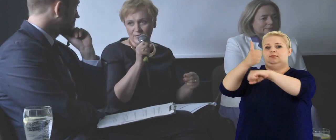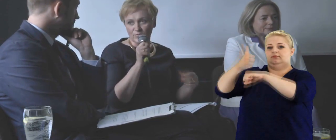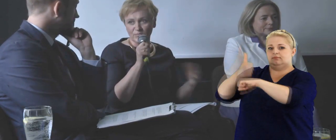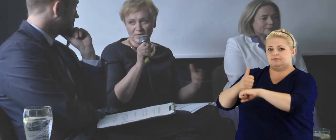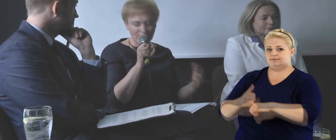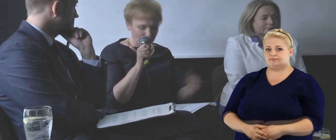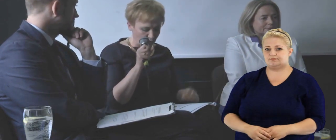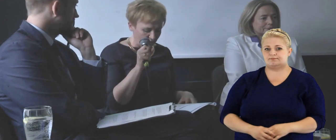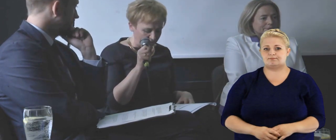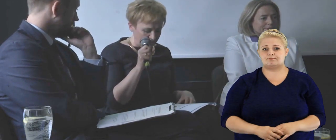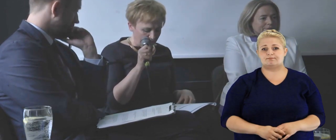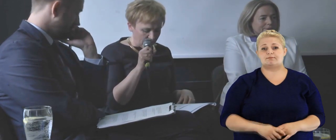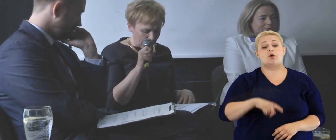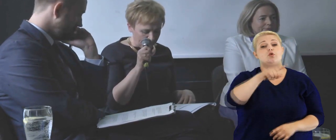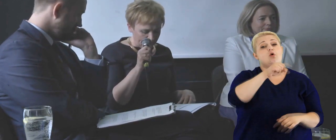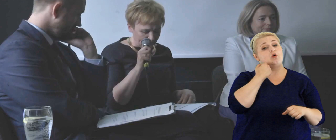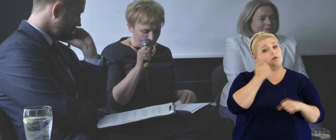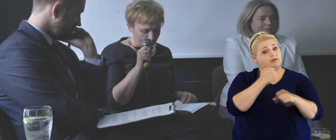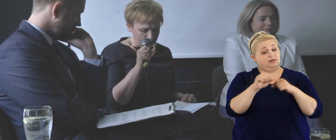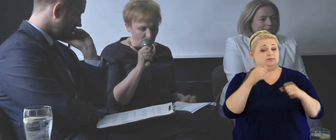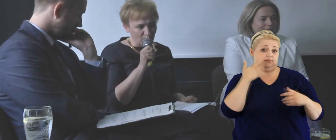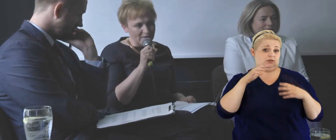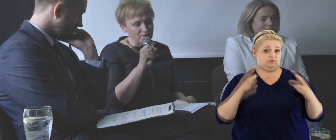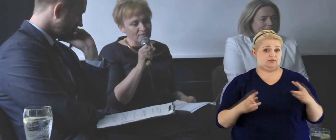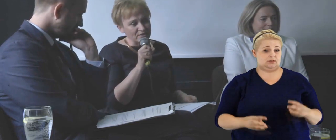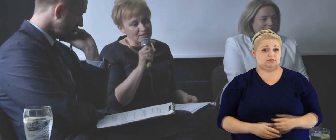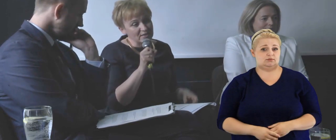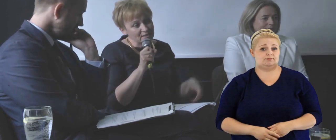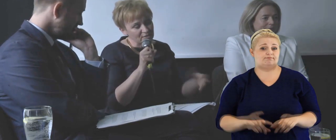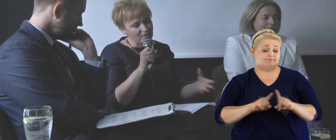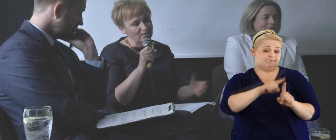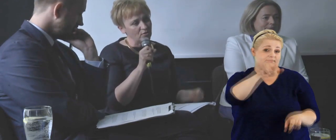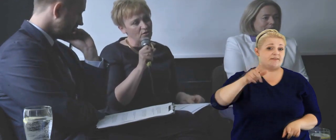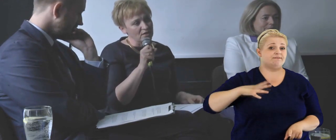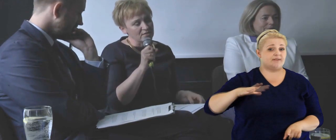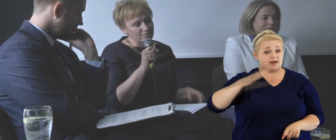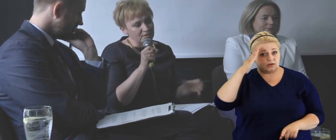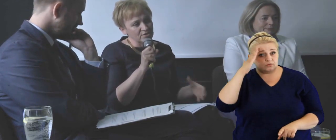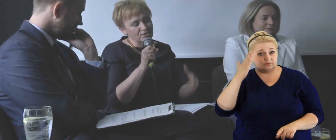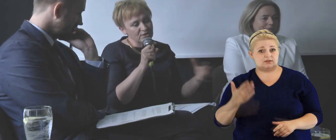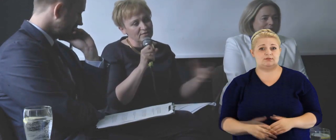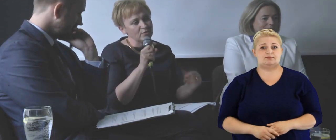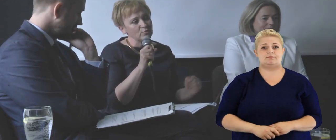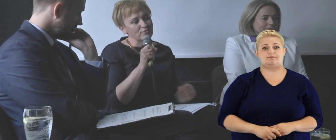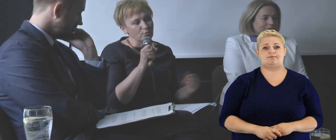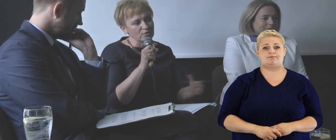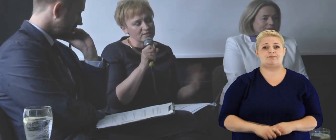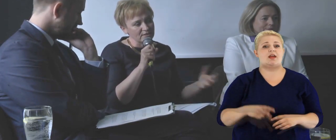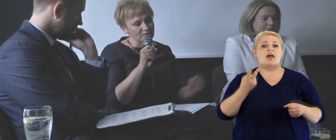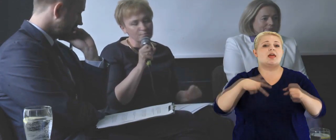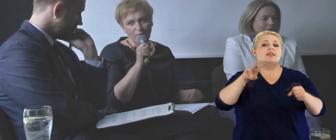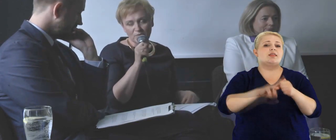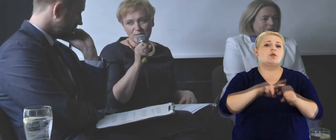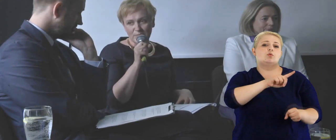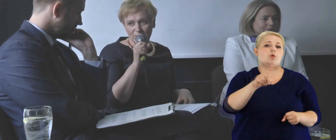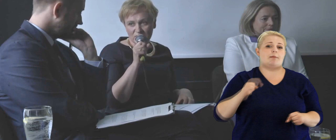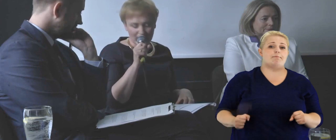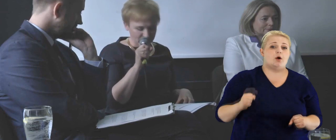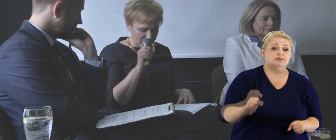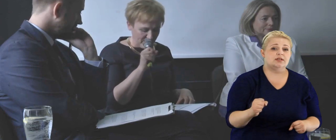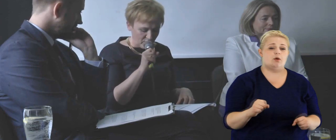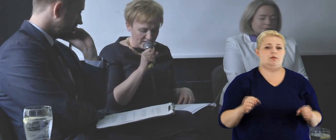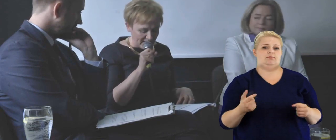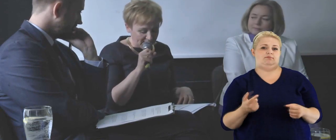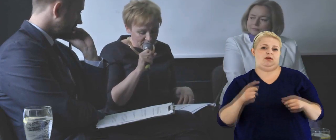reprezentantów, prawda, które i te kanały są bardzo ważne i też warto wiedzieć, że niektóre funkcje, czy posła,